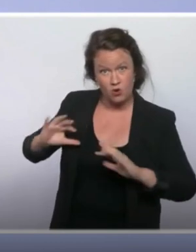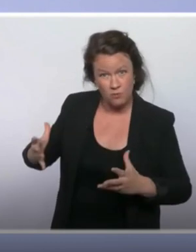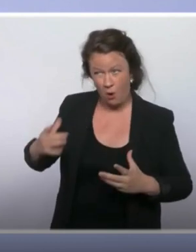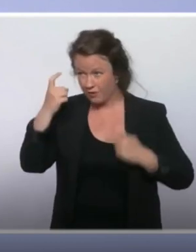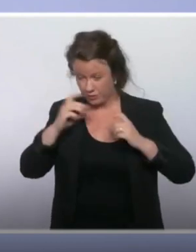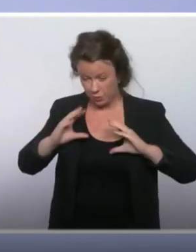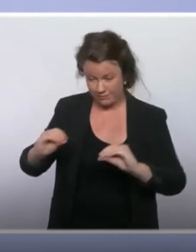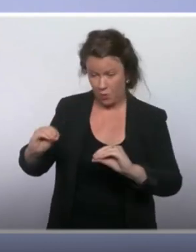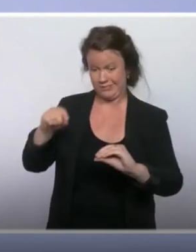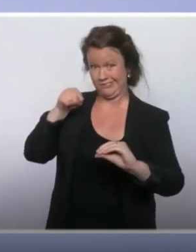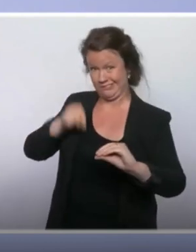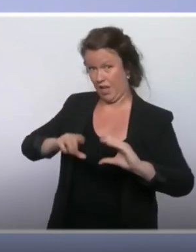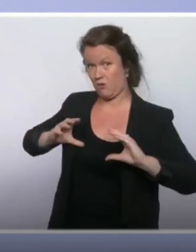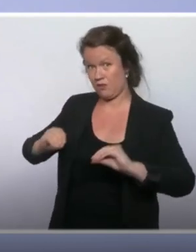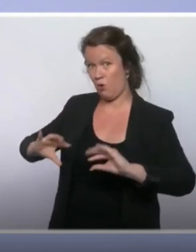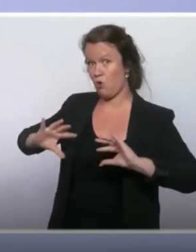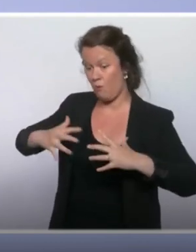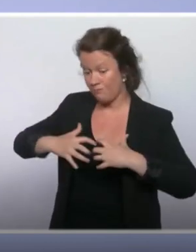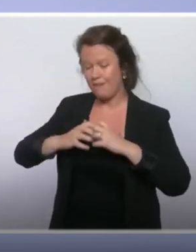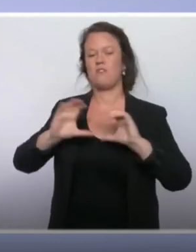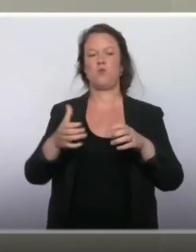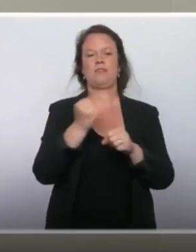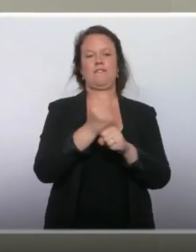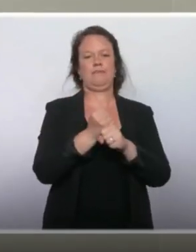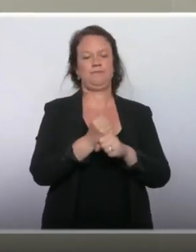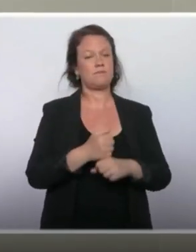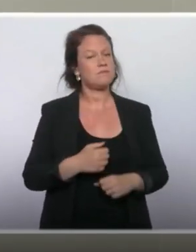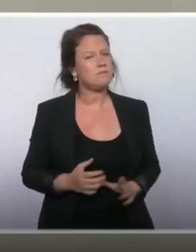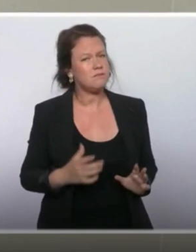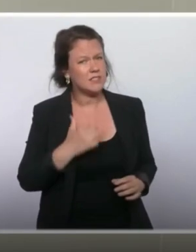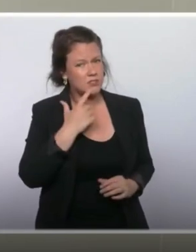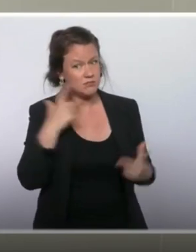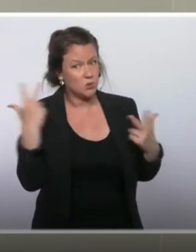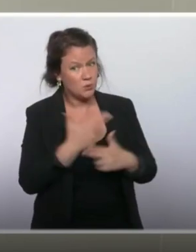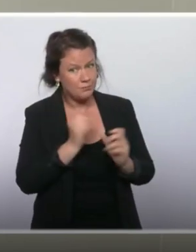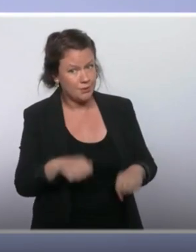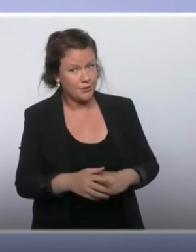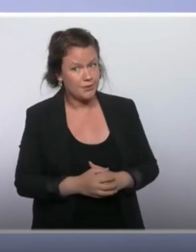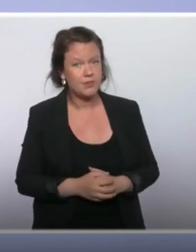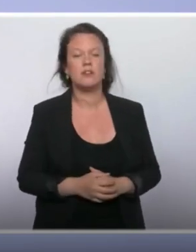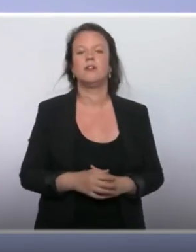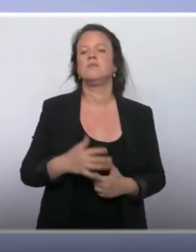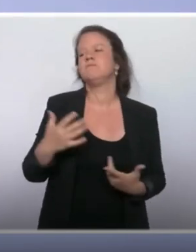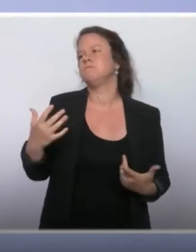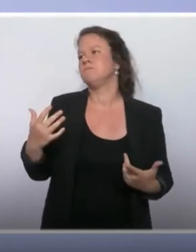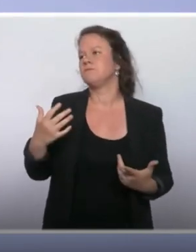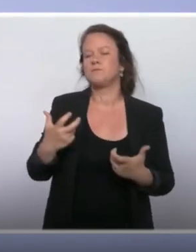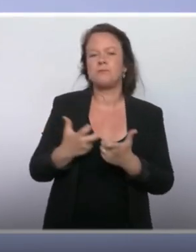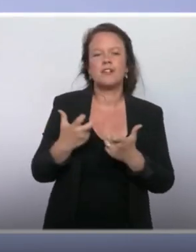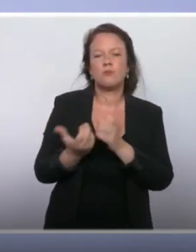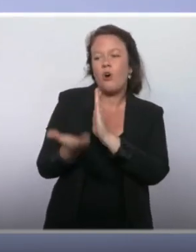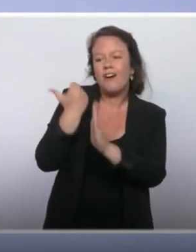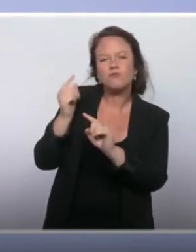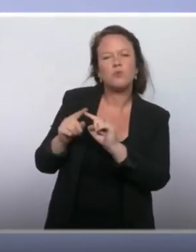groupe transpartisan qui devra travailler cette question. Mais il s'agit bien de suspendre les plateformes. Mais ça peut être des suspensions de fonctionnalités, comme ça a pu être le cas.'est-à